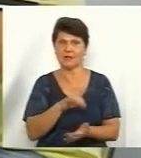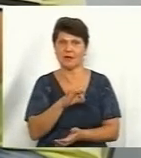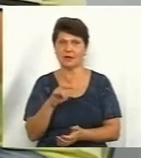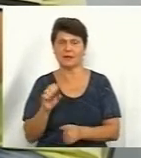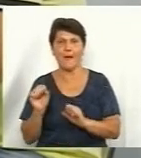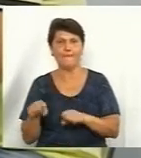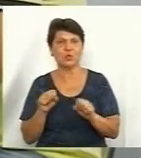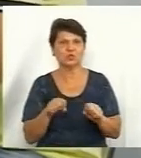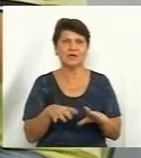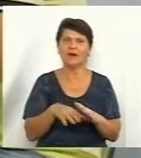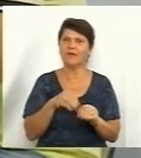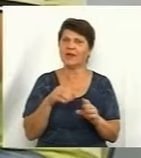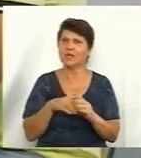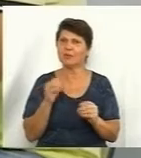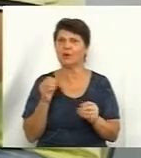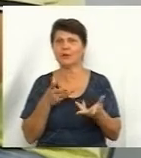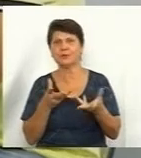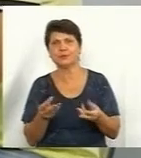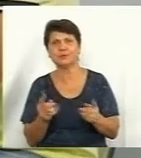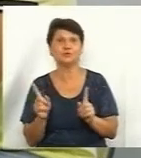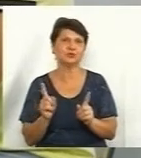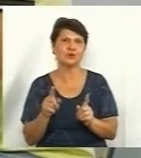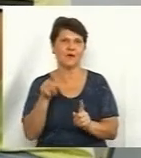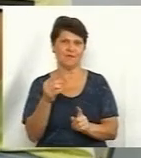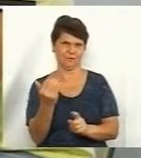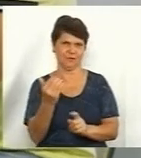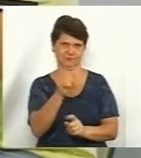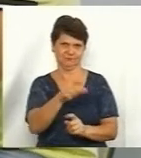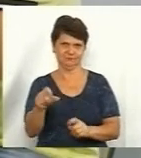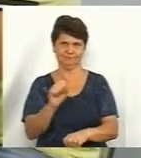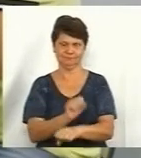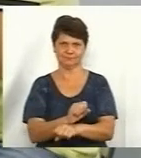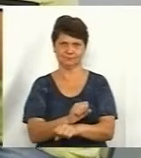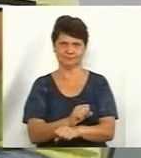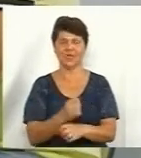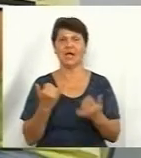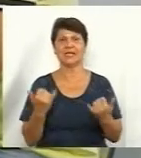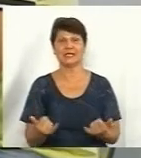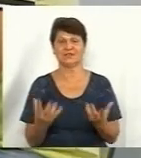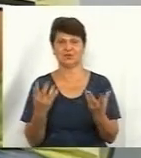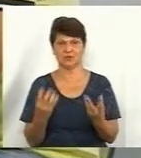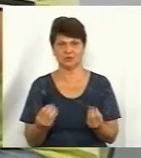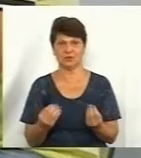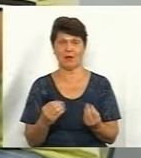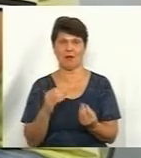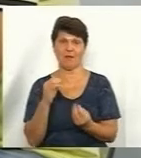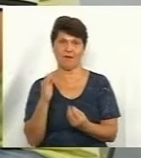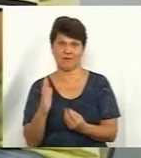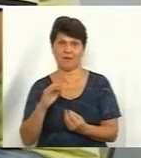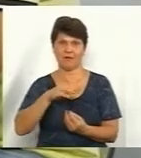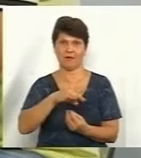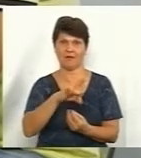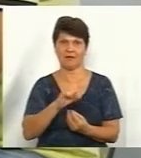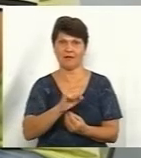можливо, вибори повпливали. Вони зупинили роботи. На сьогоднішній день, в травні місяці, вони підписали договір на